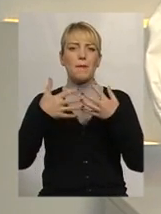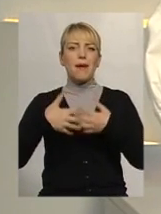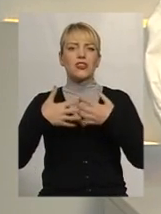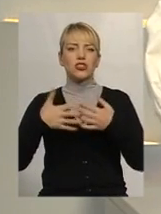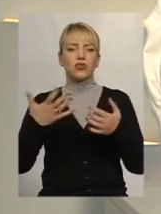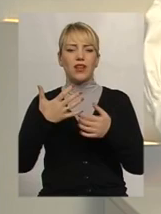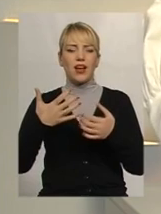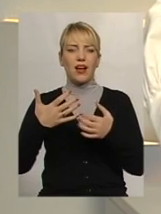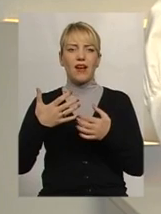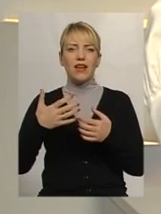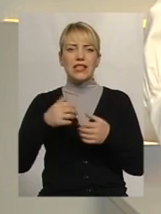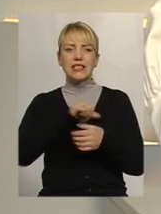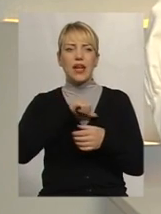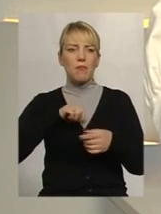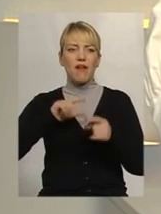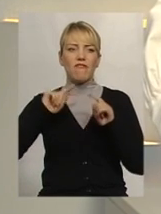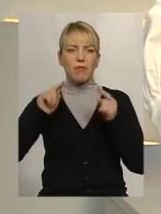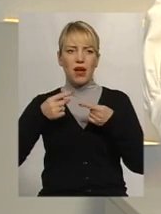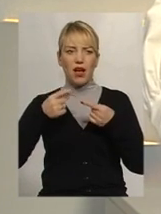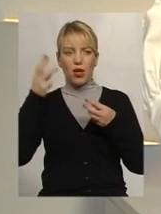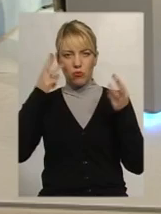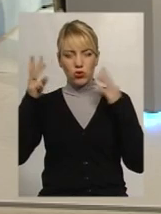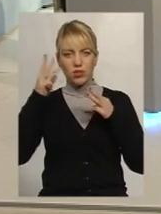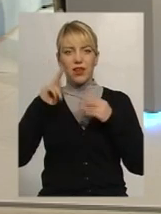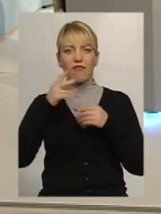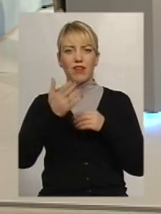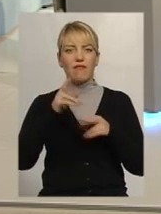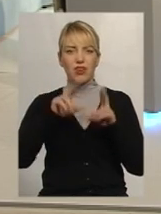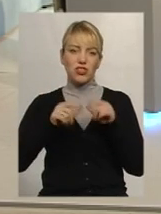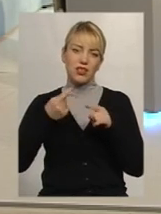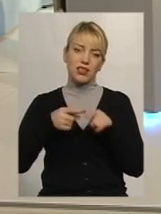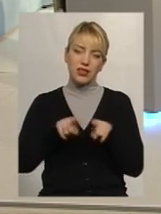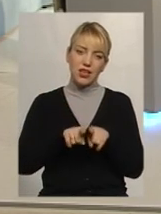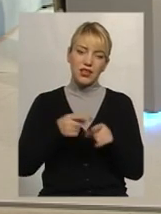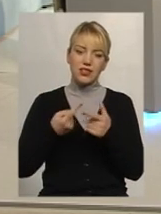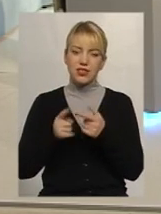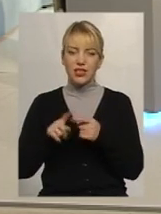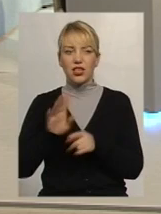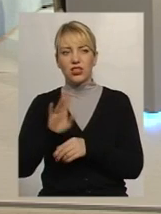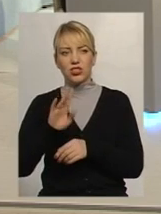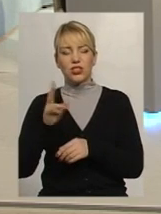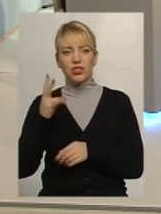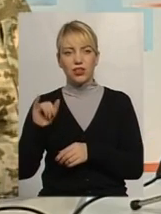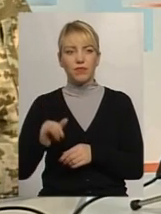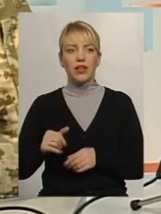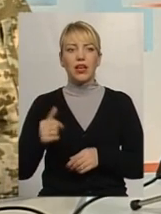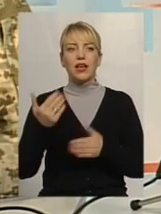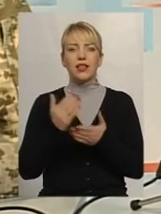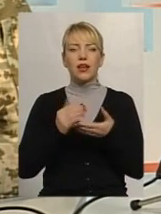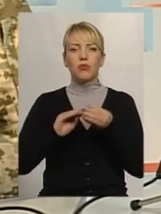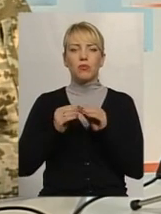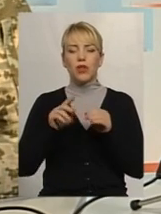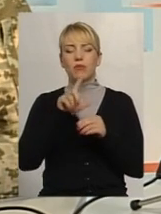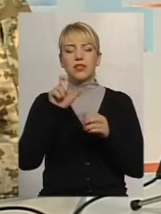модернізації. От як ви вважаєте, чи так це? Є проблема з прийняттями